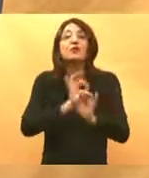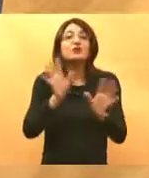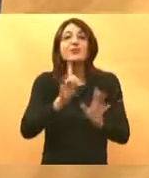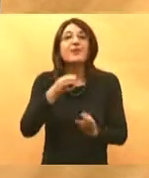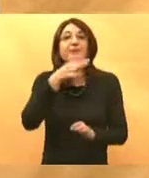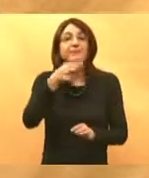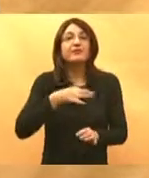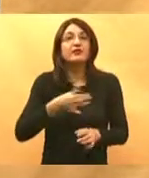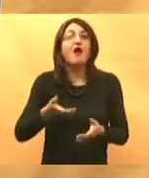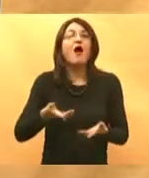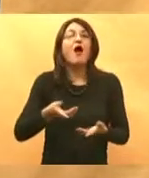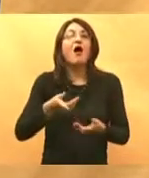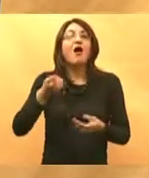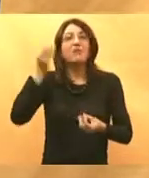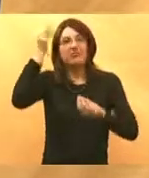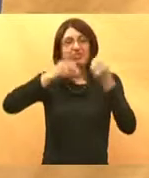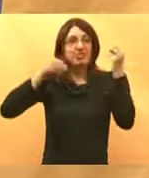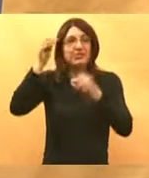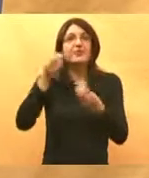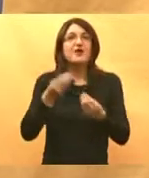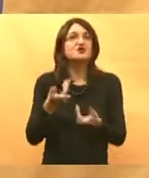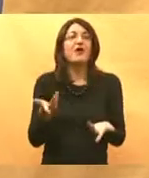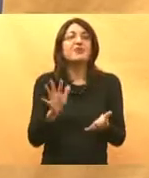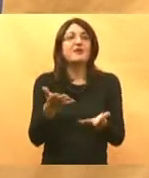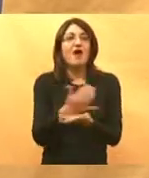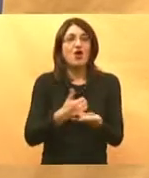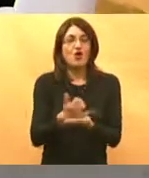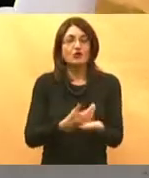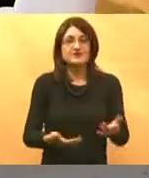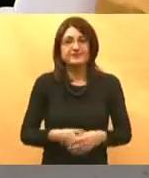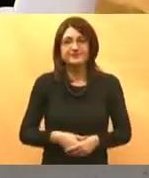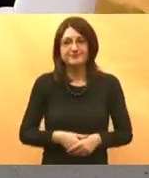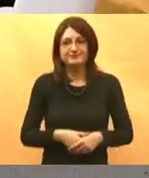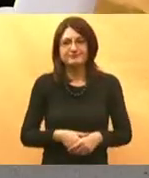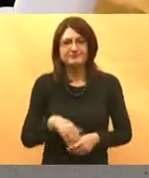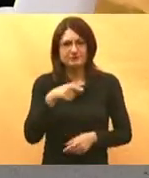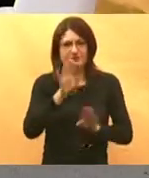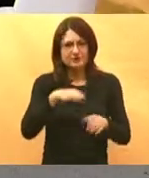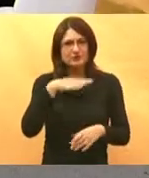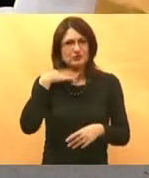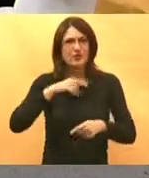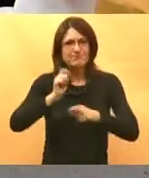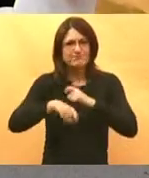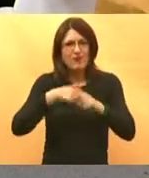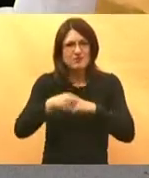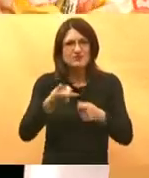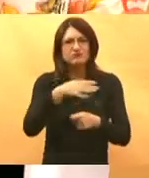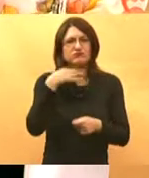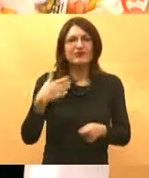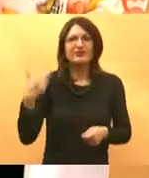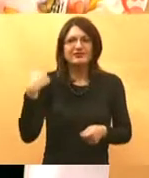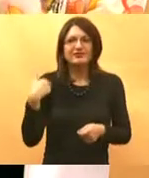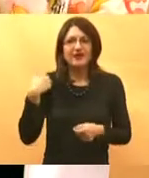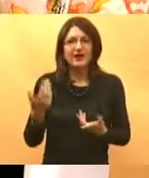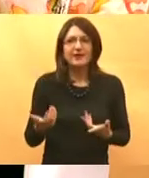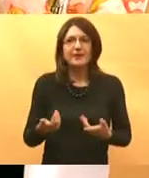izmišlje neke mjere i onda na kraju nema rezultata Ali ima još baš ćemo reći koliko ste već preopterećeni iz prošlijih godina